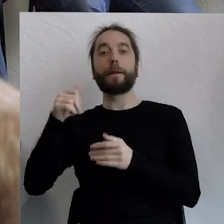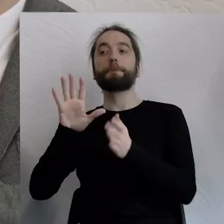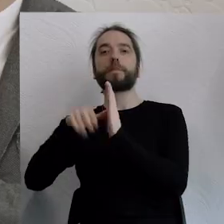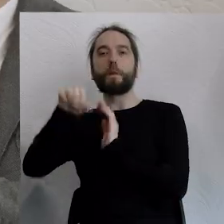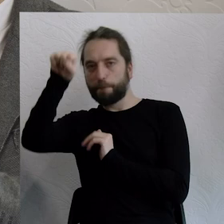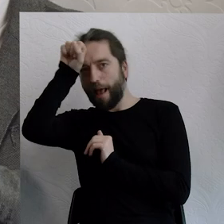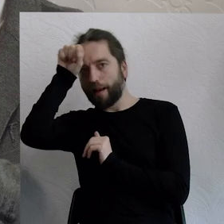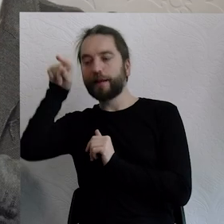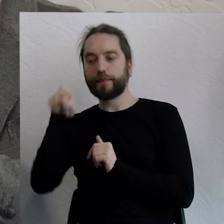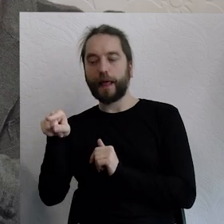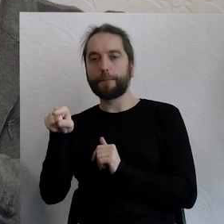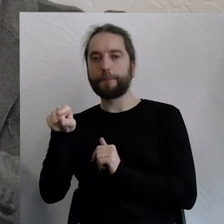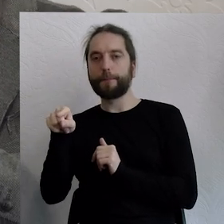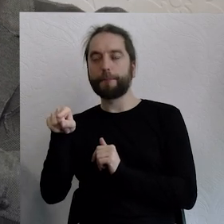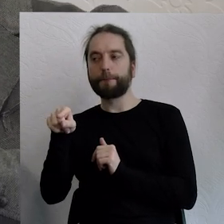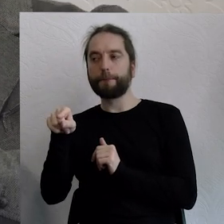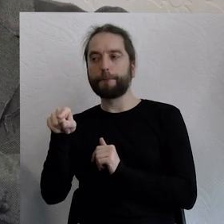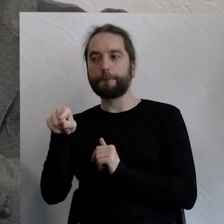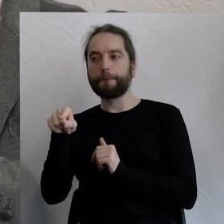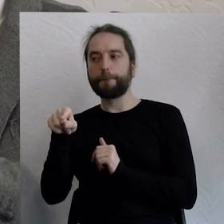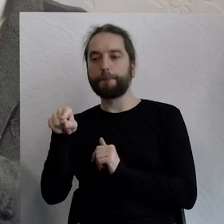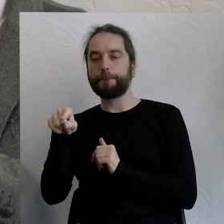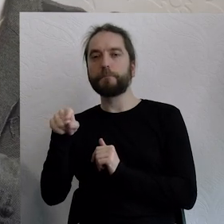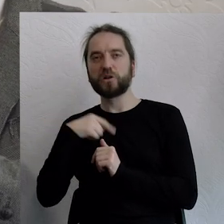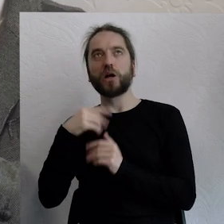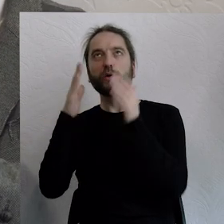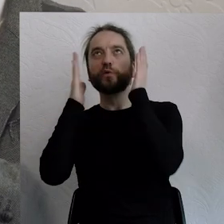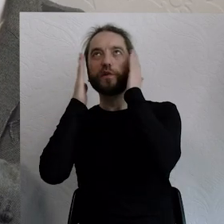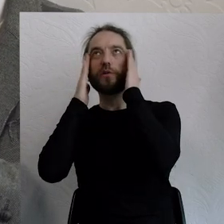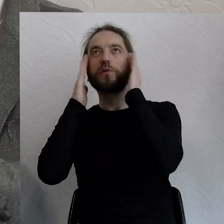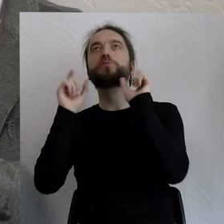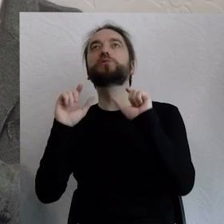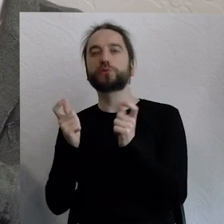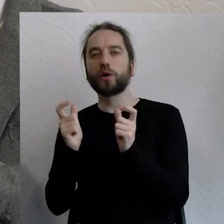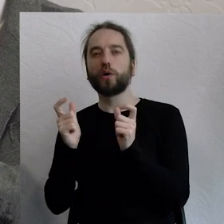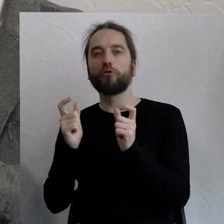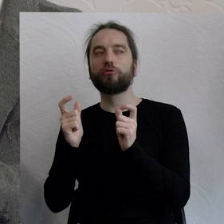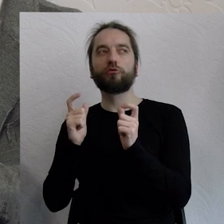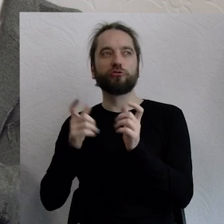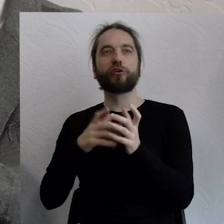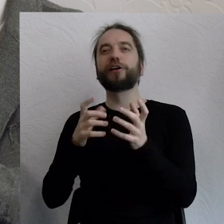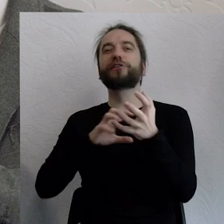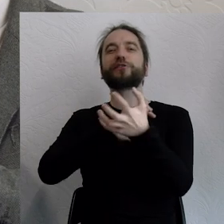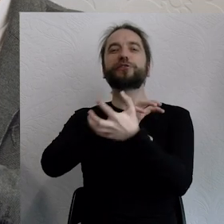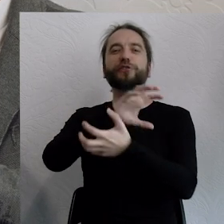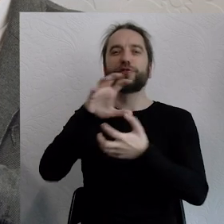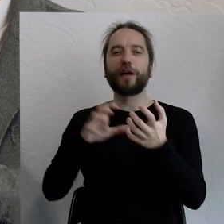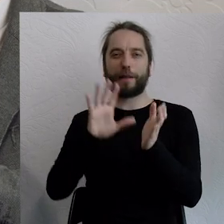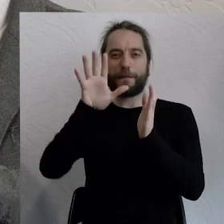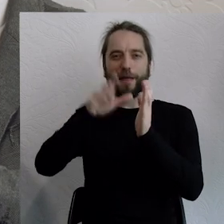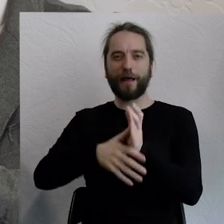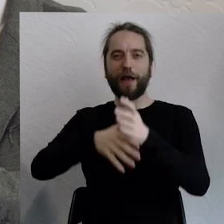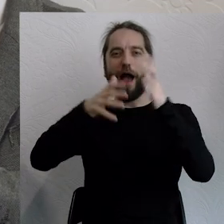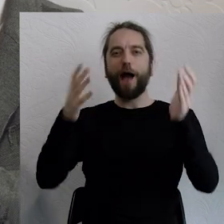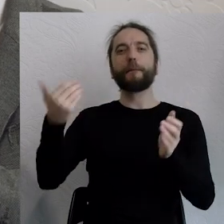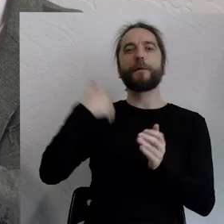co Edwin mówił na początku tych imperializmów. Uświadomienie sobie tego, że tak potężna cywilizacja, jaką była cywilizacja